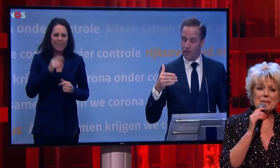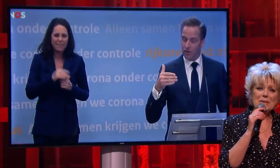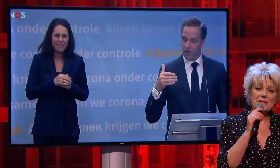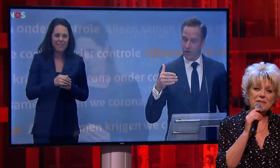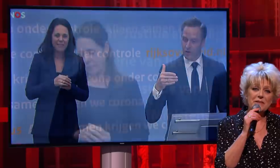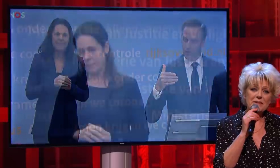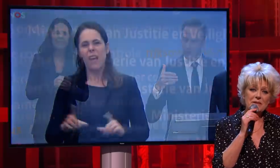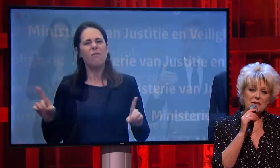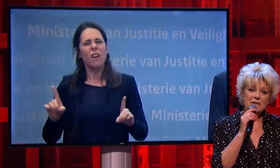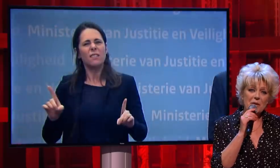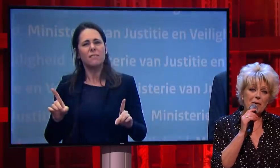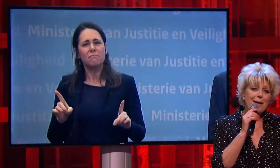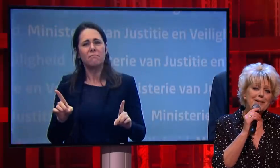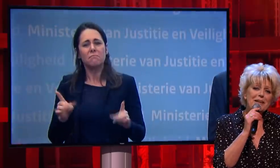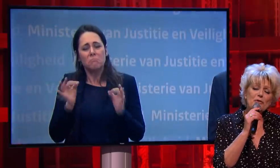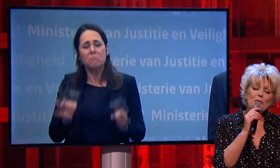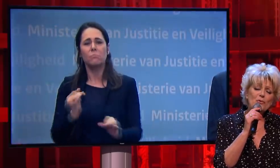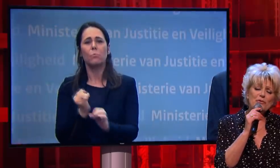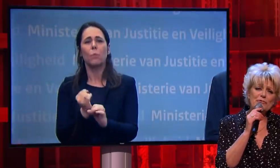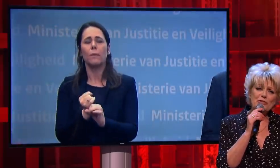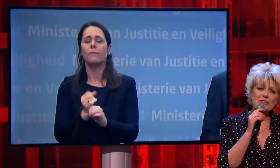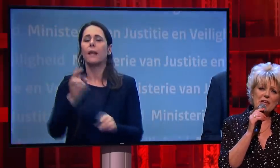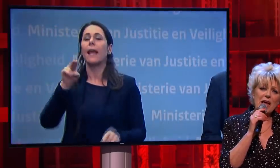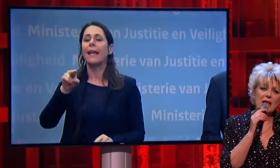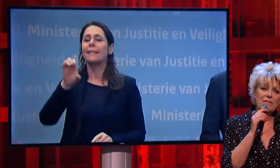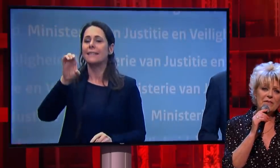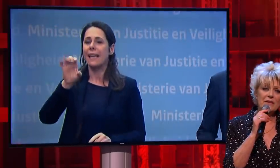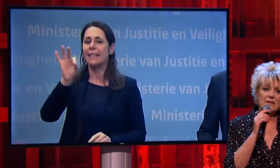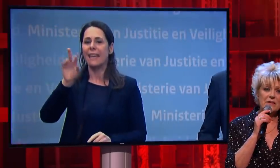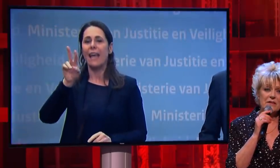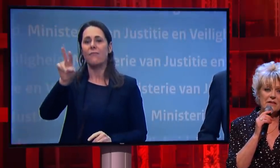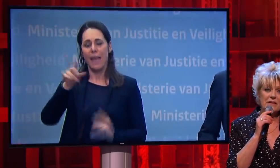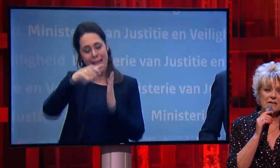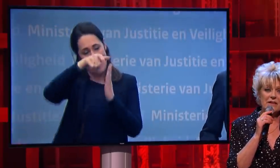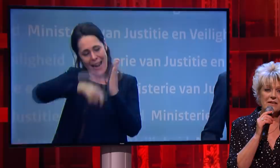Stil, maar altijd goed te verstaan.